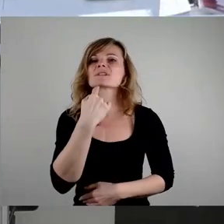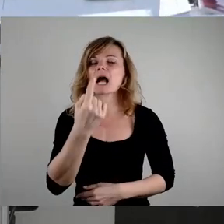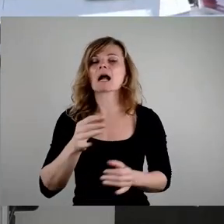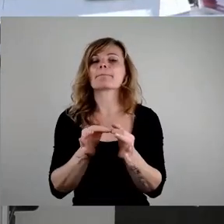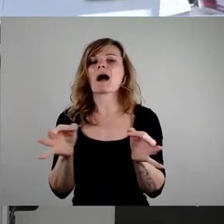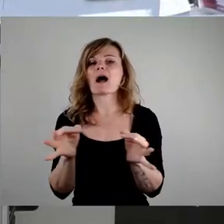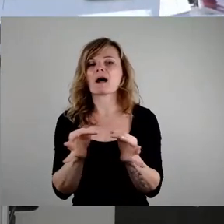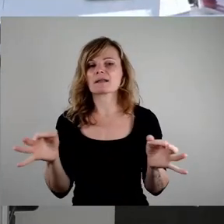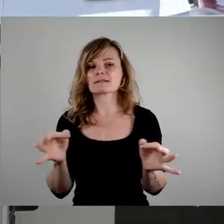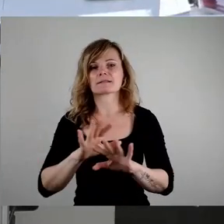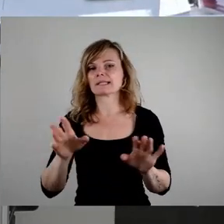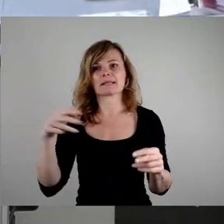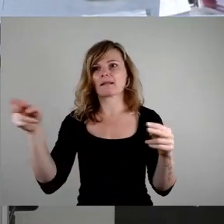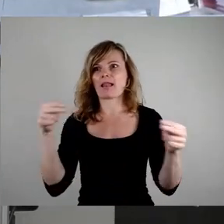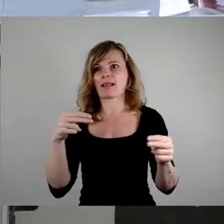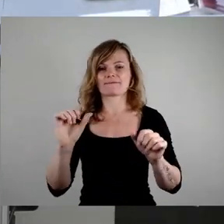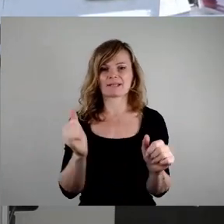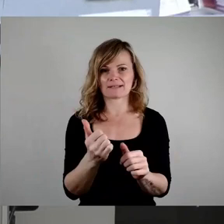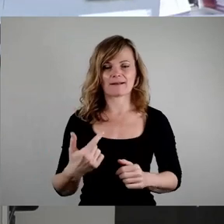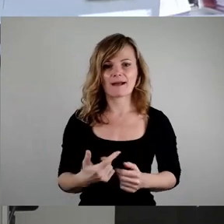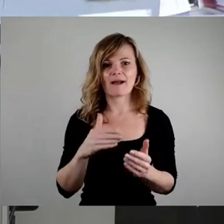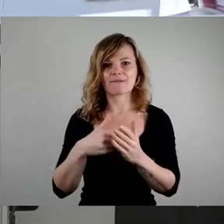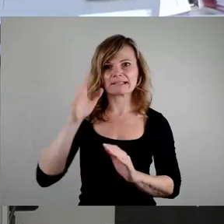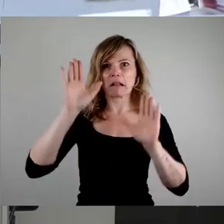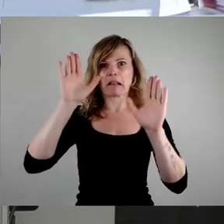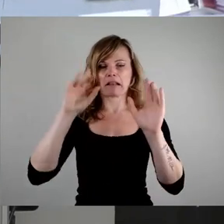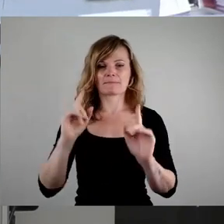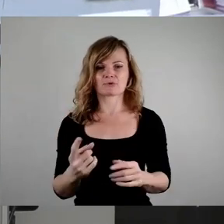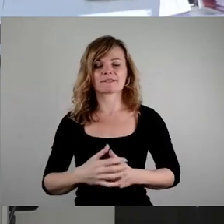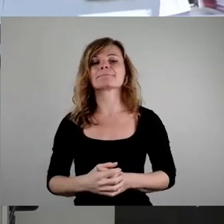um hier nicht schuldhaft für weitere Wortmeldungen zu sein.